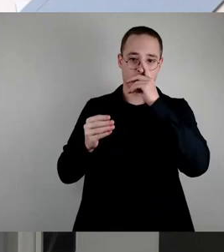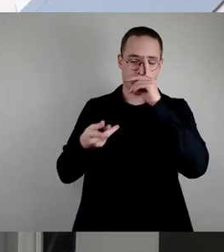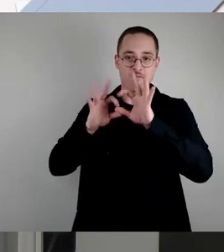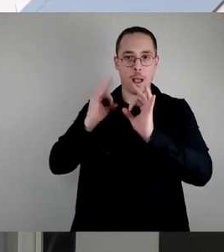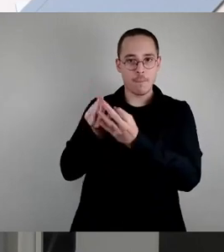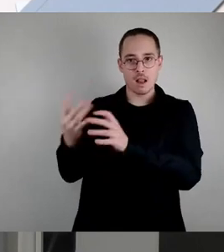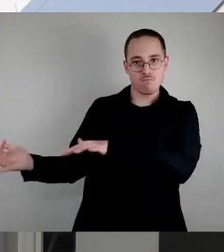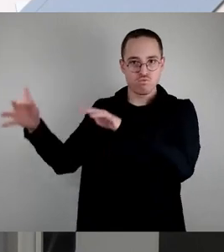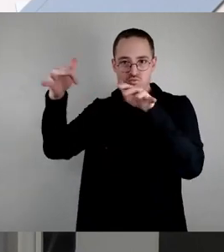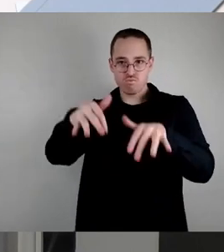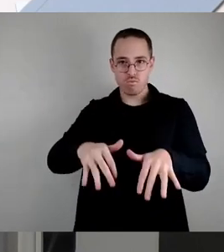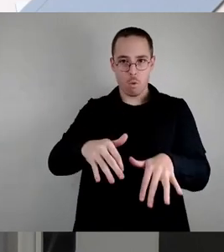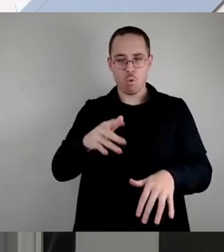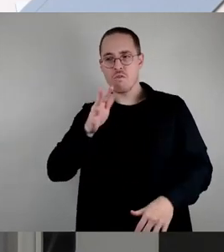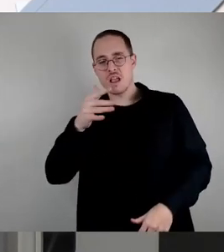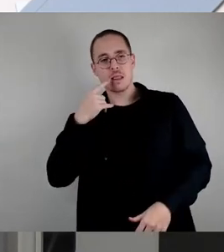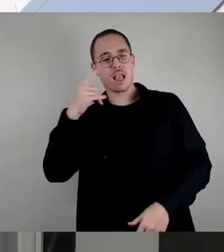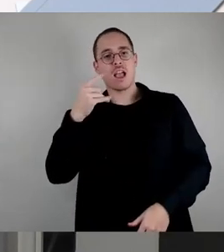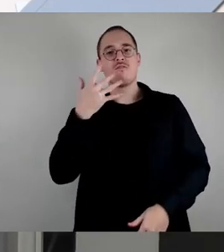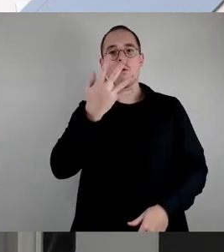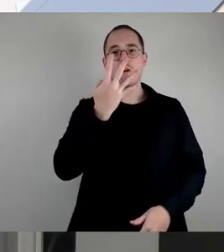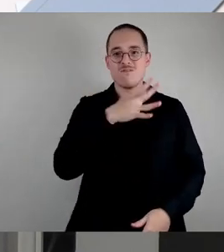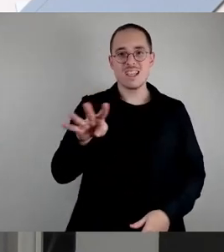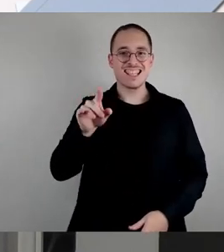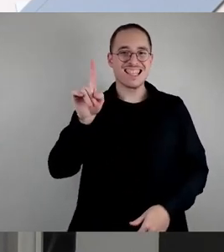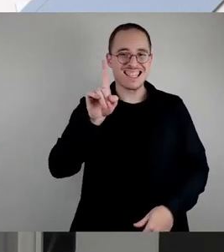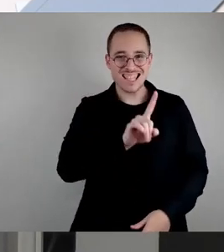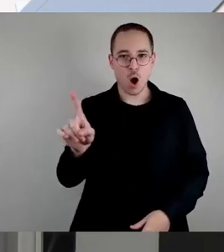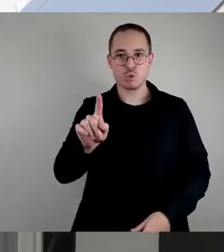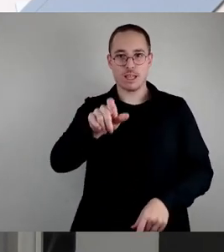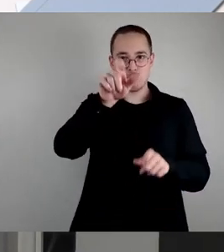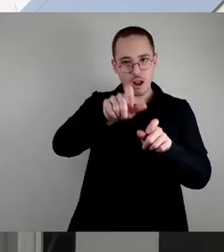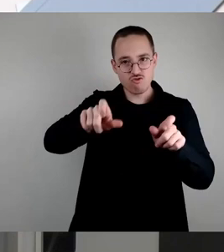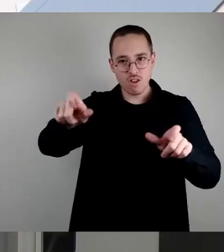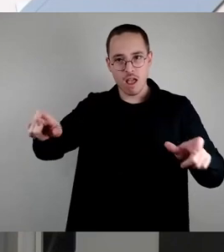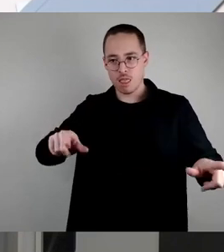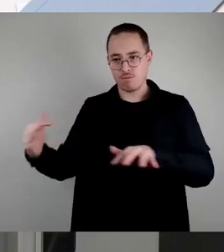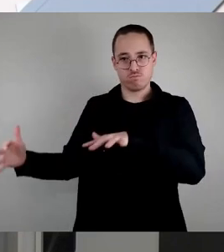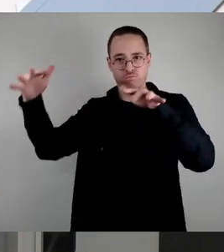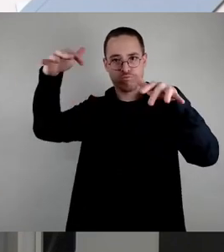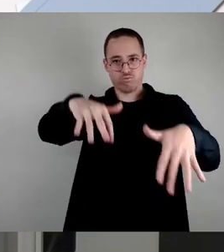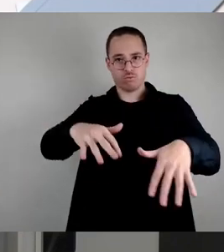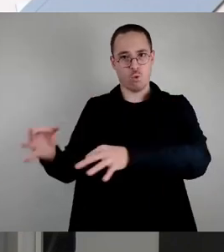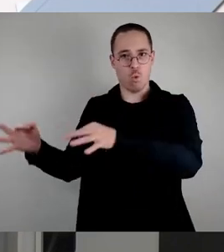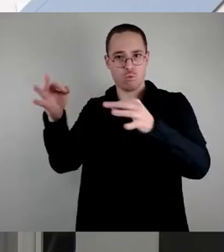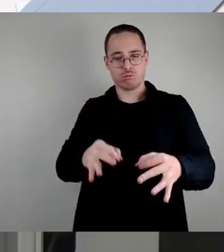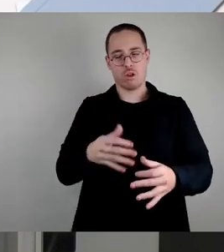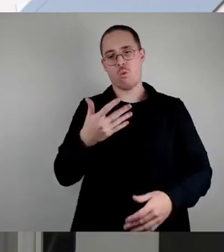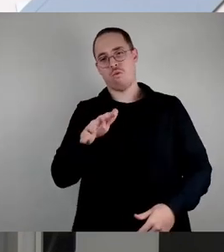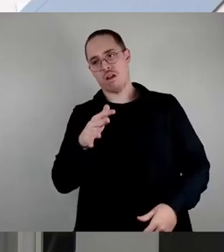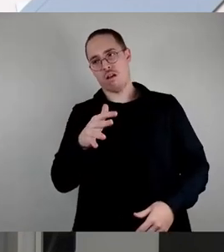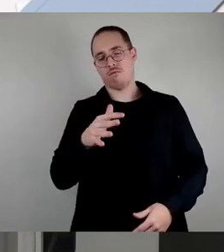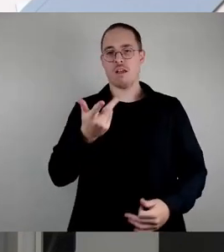45.000 Leuten in den nächsten Jahren, möglicherweise etwas sogar mehr oder auch etwas weniger